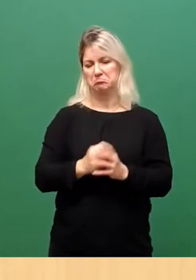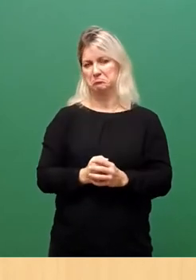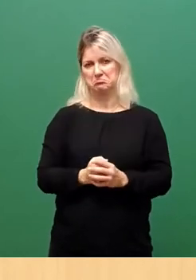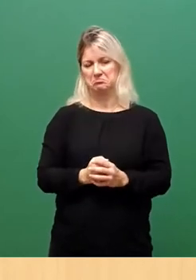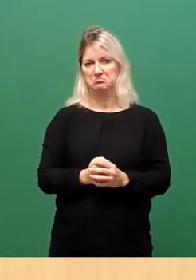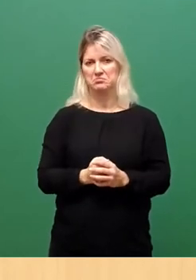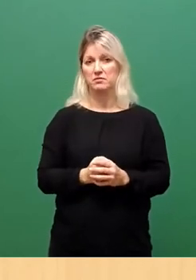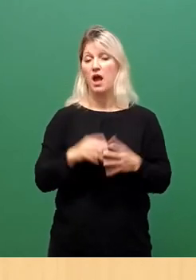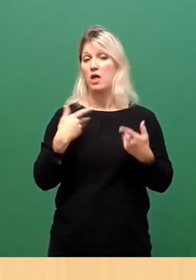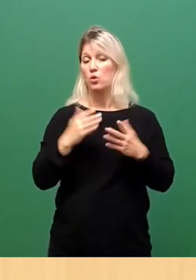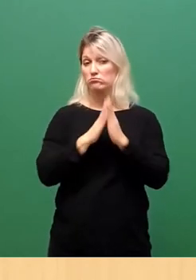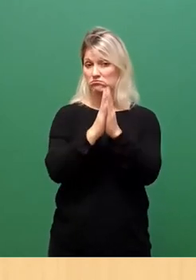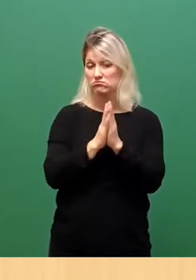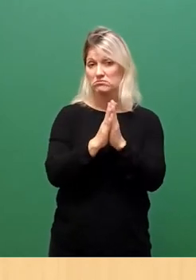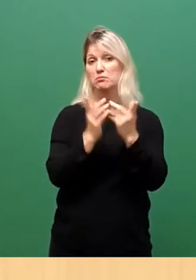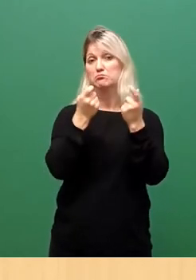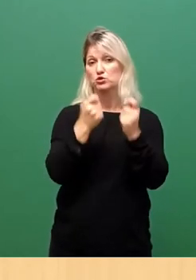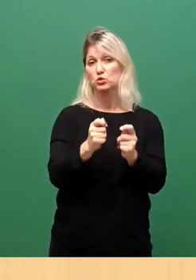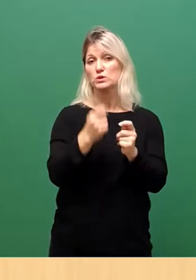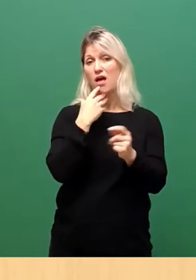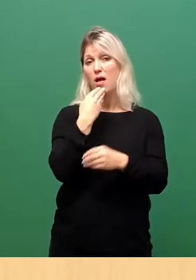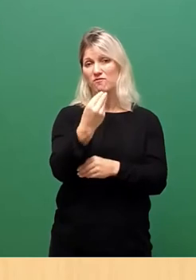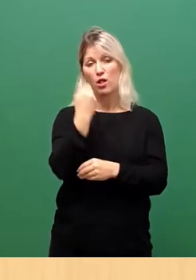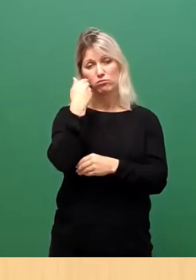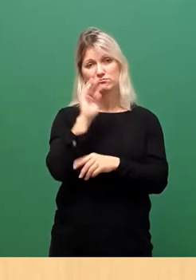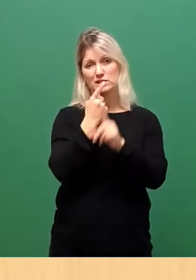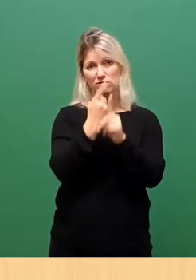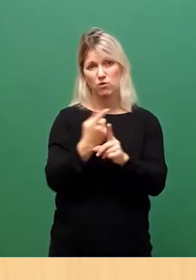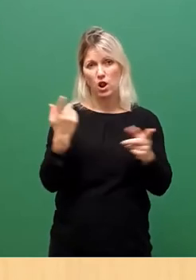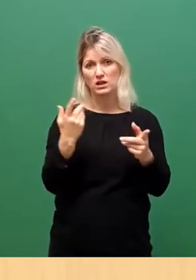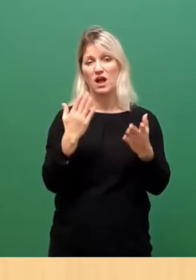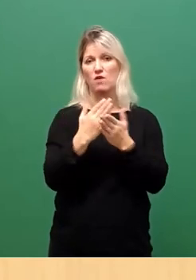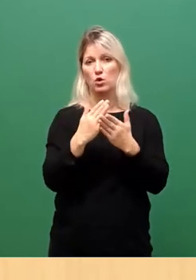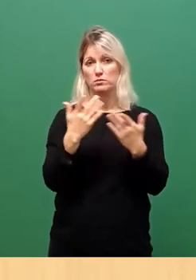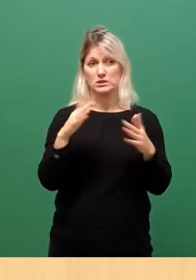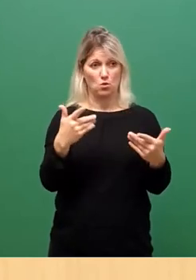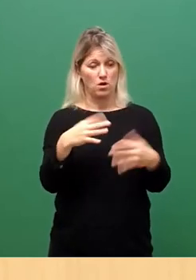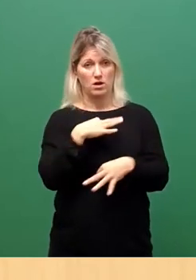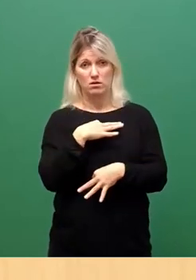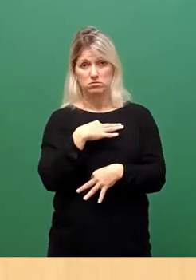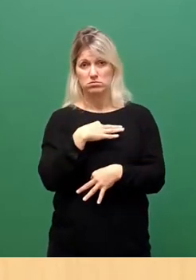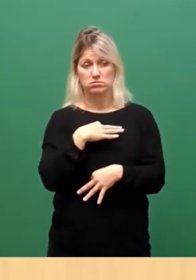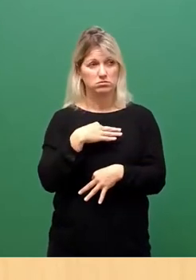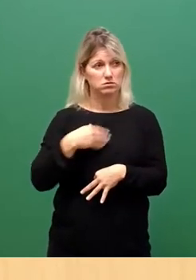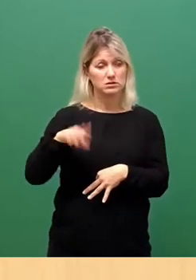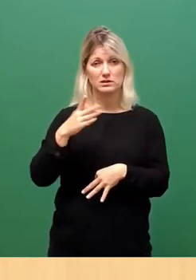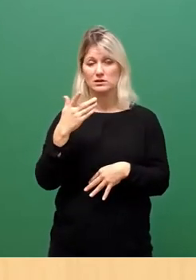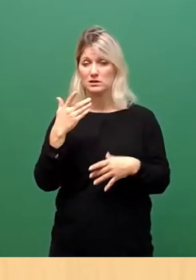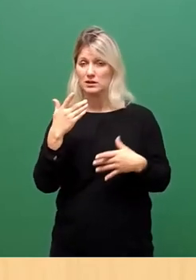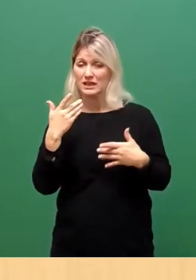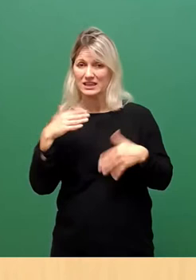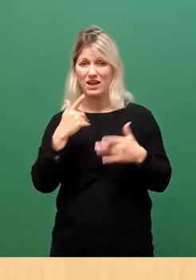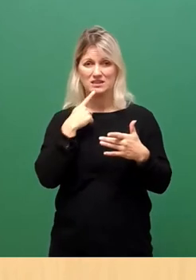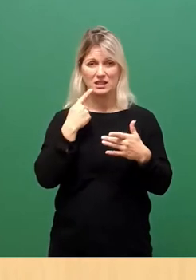Beschlussempfehlung zu folgen, weil, wie gesagt, wir das nicht leichtfertig gemacht haben, aber die gesamten Ressourcen, die wir dafür brauchen.